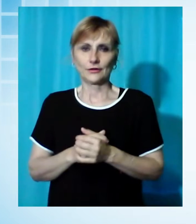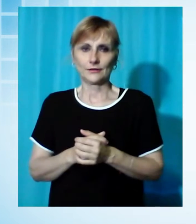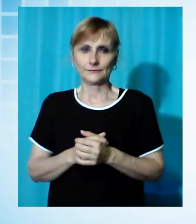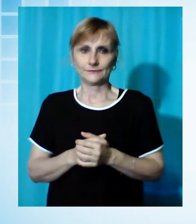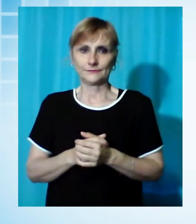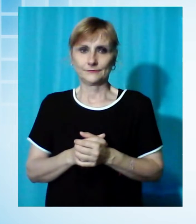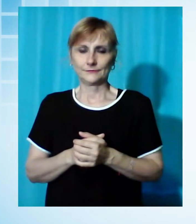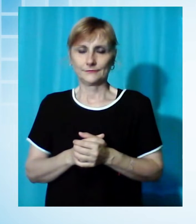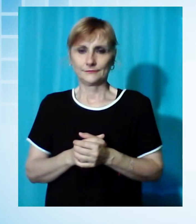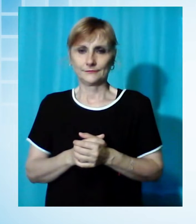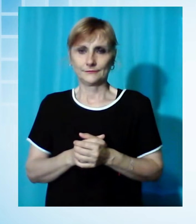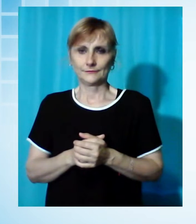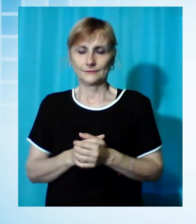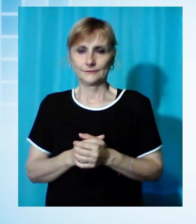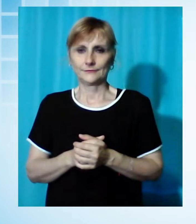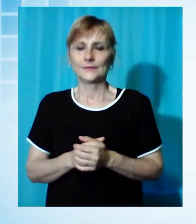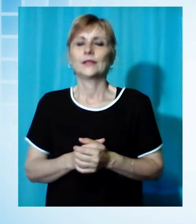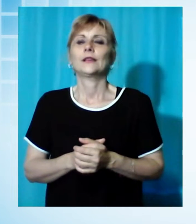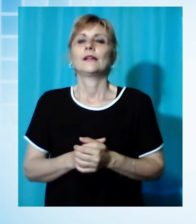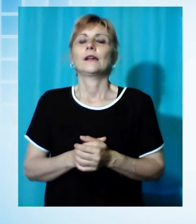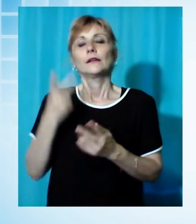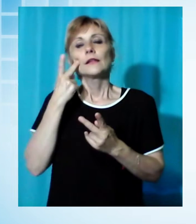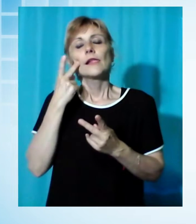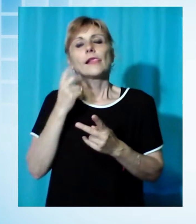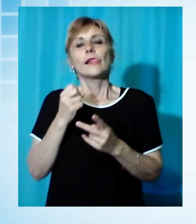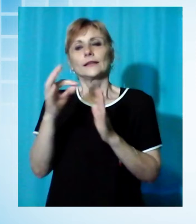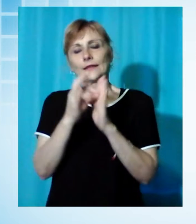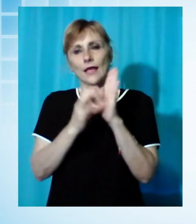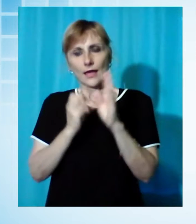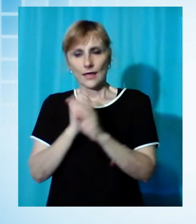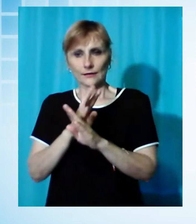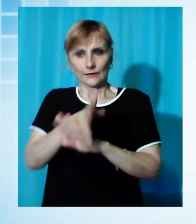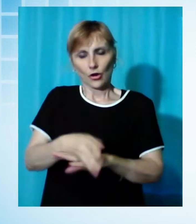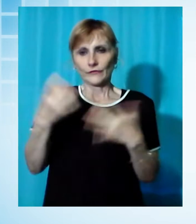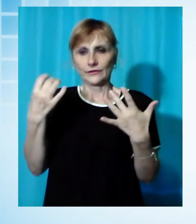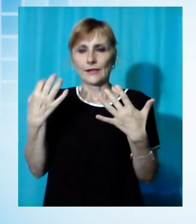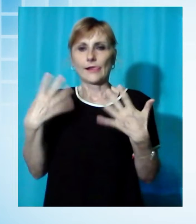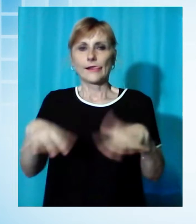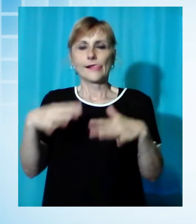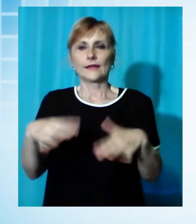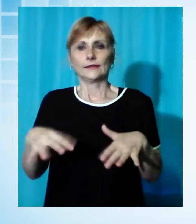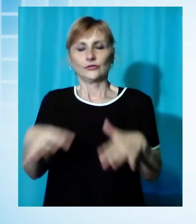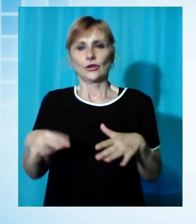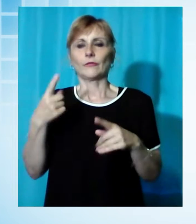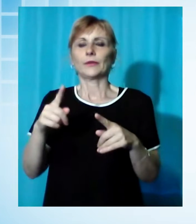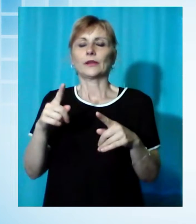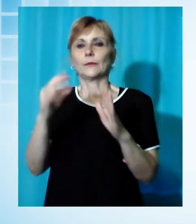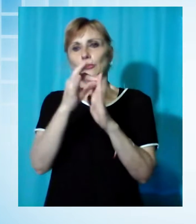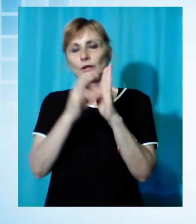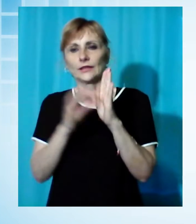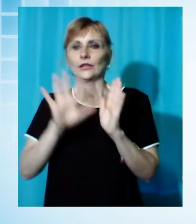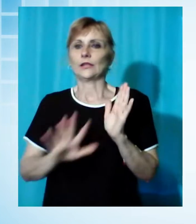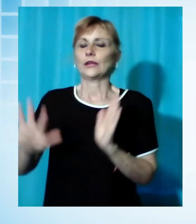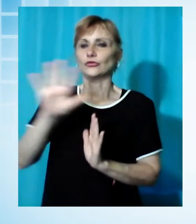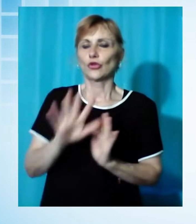Veniamo adesso ai dati relativi alla diffusione del Covid-19 per quanto riguarda i bollettini sia regionale che dell